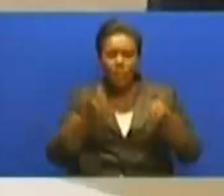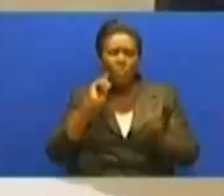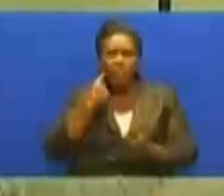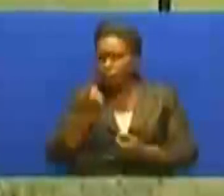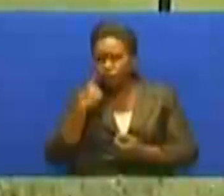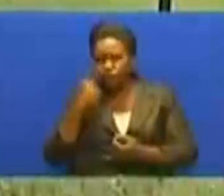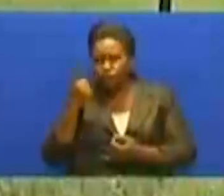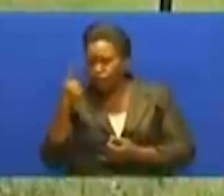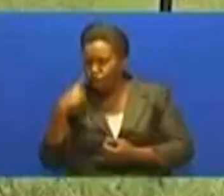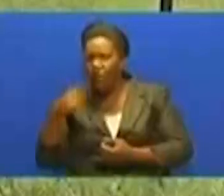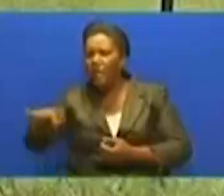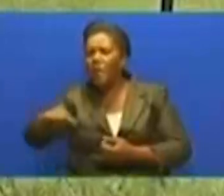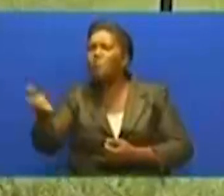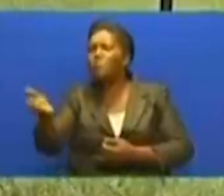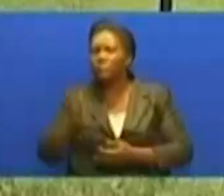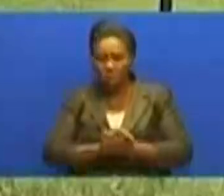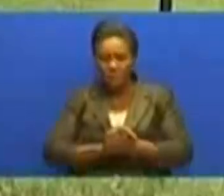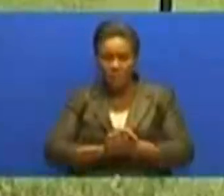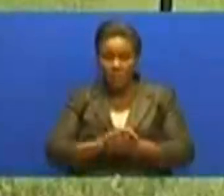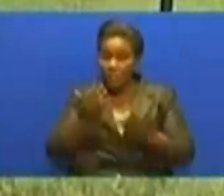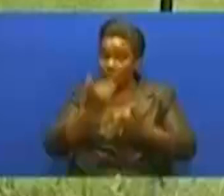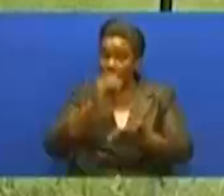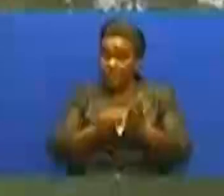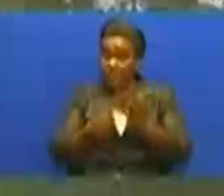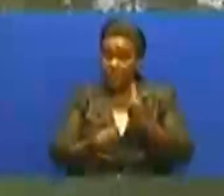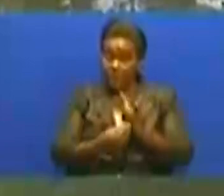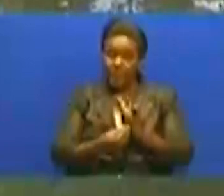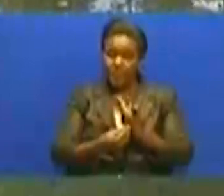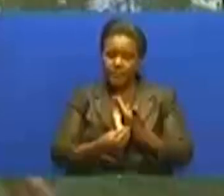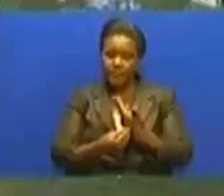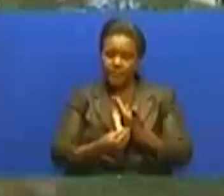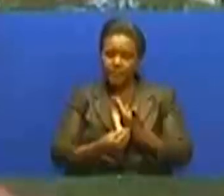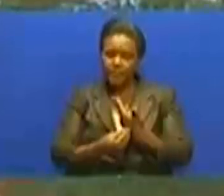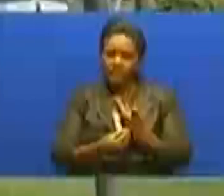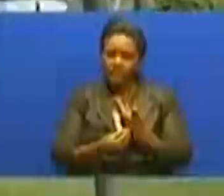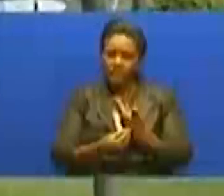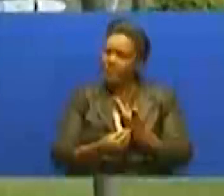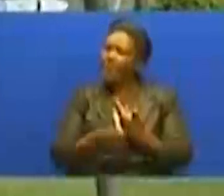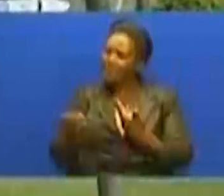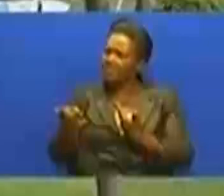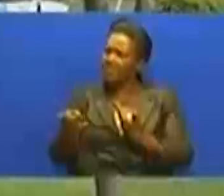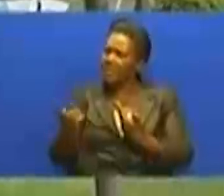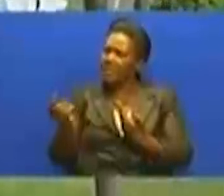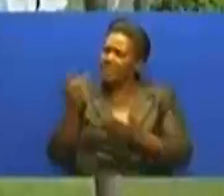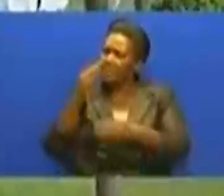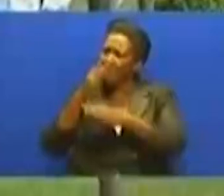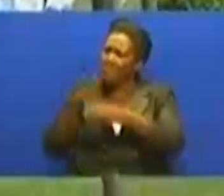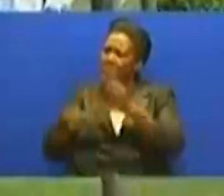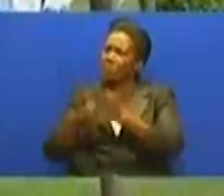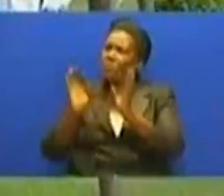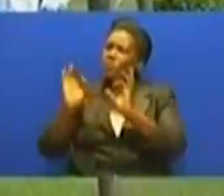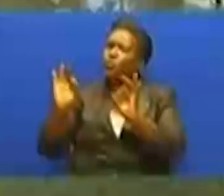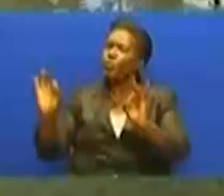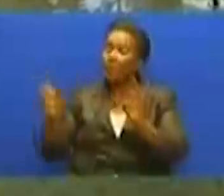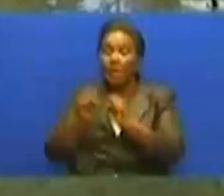neo kwa upane kufauti. Kwa sabu, mbali na kumba kumetengenezwa kizuzuri